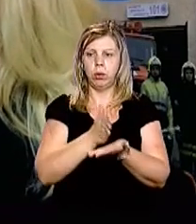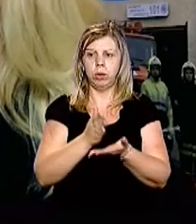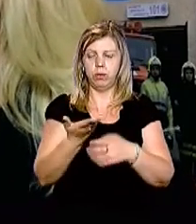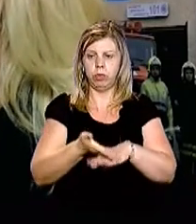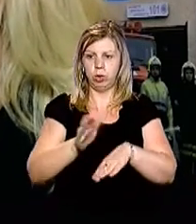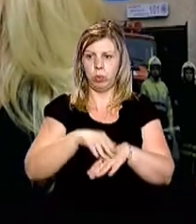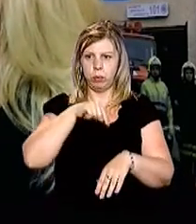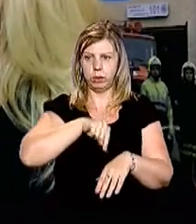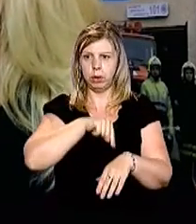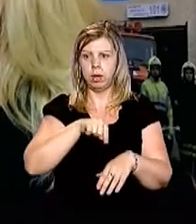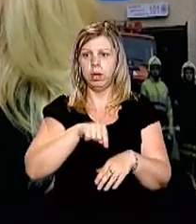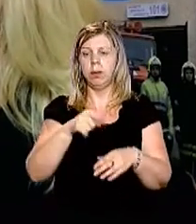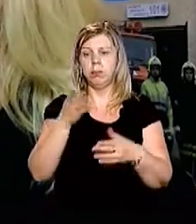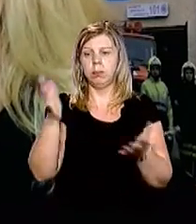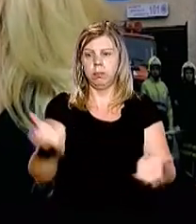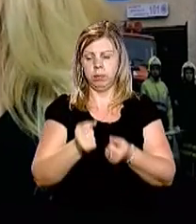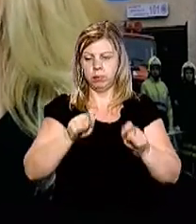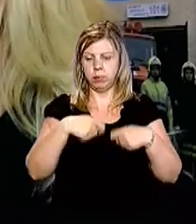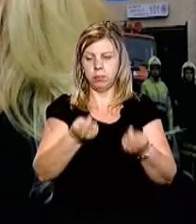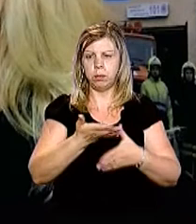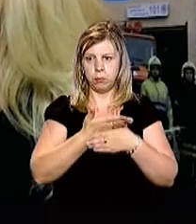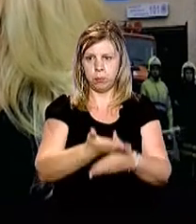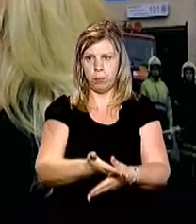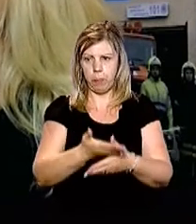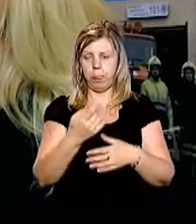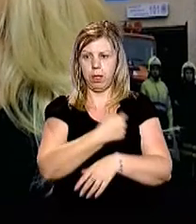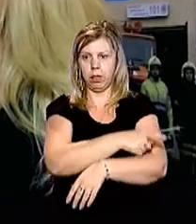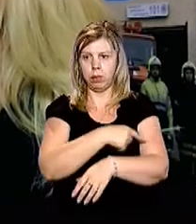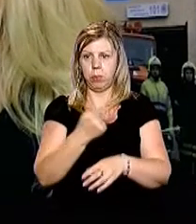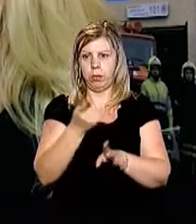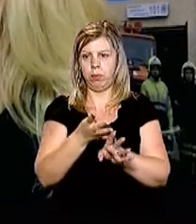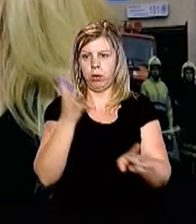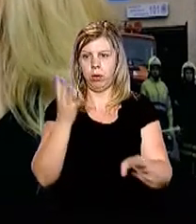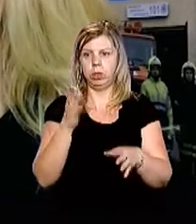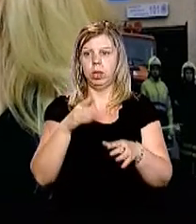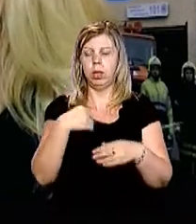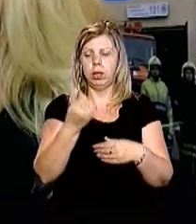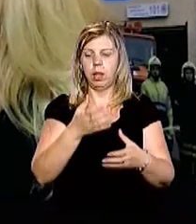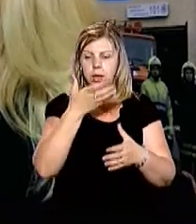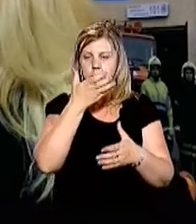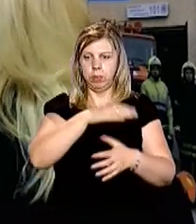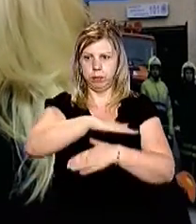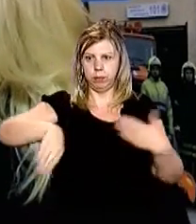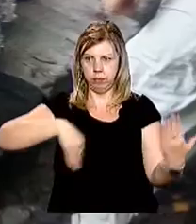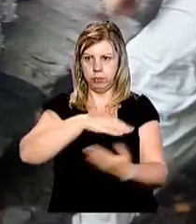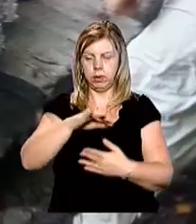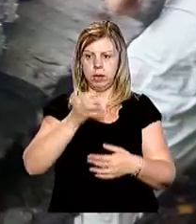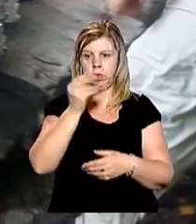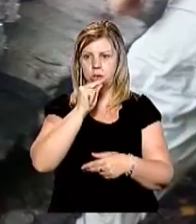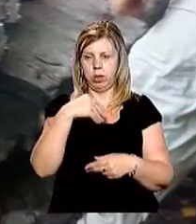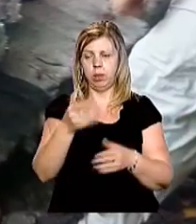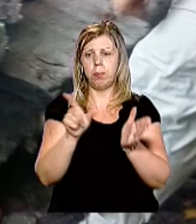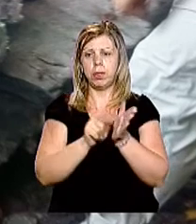крайважкому стані, тому що рятувальники надали йому першу до лікарства допомогу, першу чергу закутали у термоповдру та напоїли гарячим чаем.